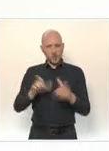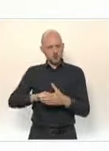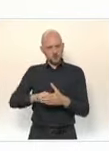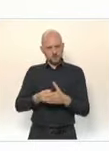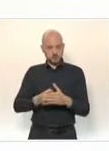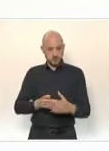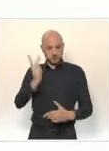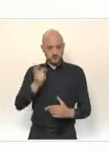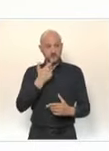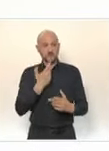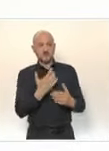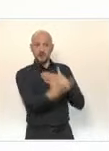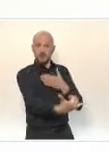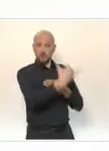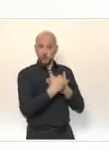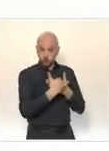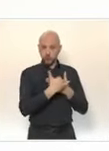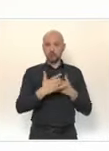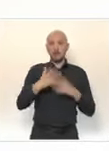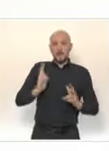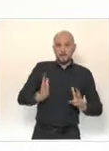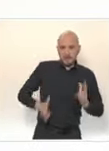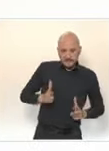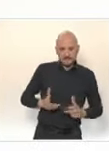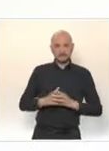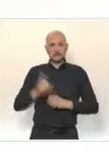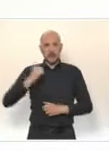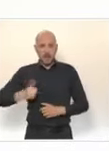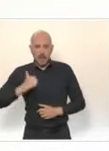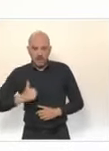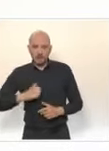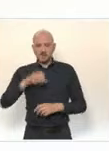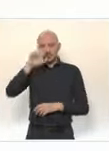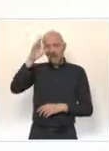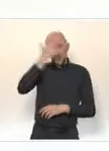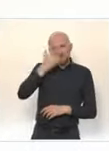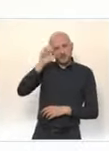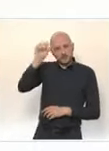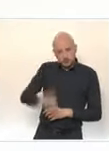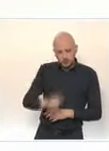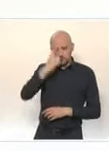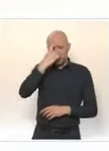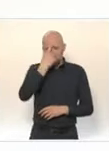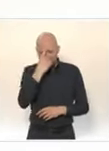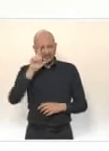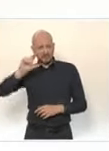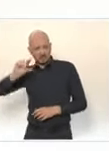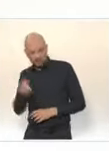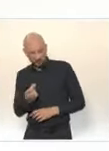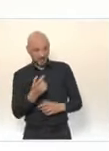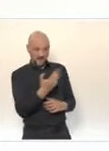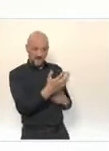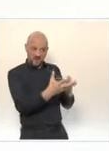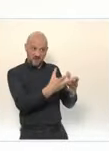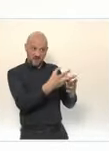personnes arrivant du Brésil, d'Argentine, du Chili, d'Afrique du Sud et d'Inde. La liste des motifs autorisant une arrivée en France